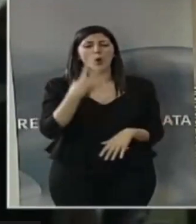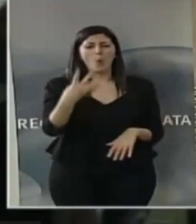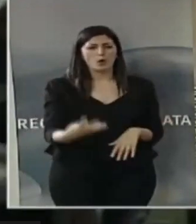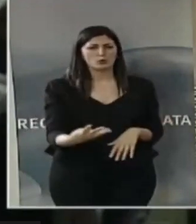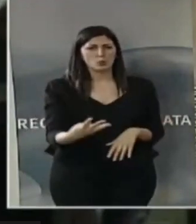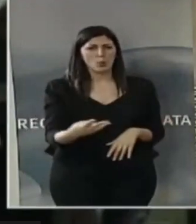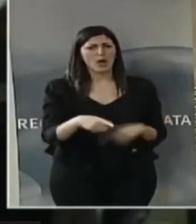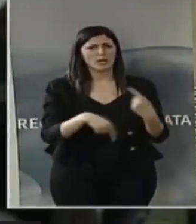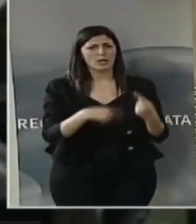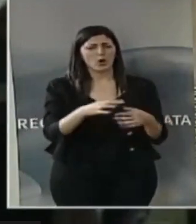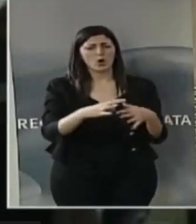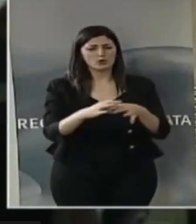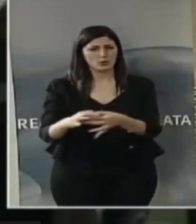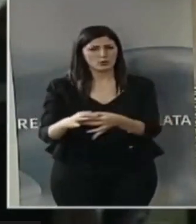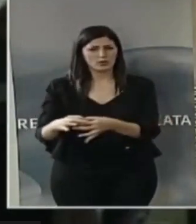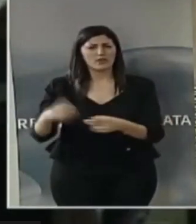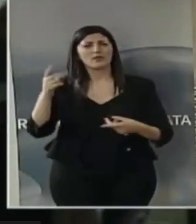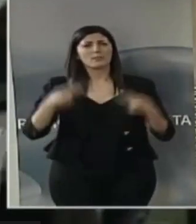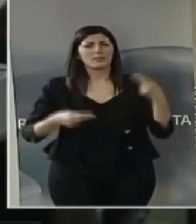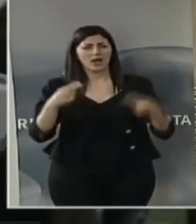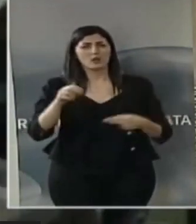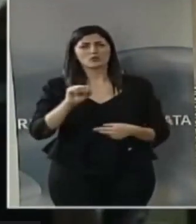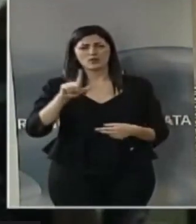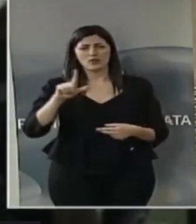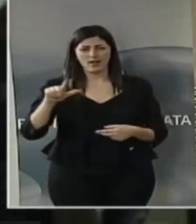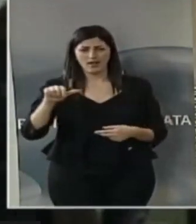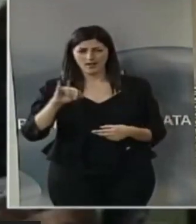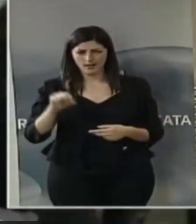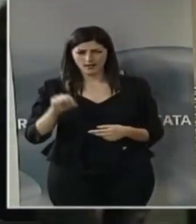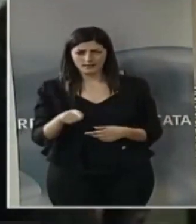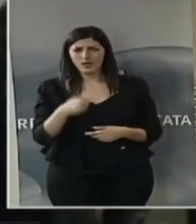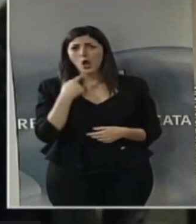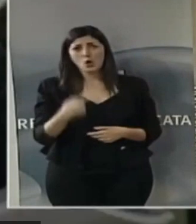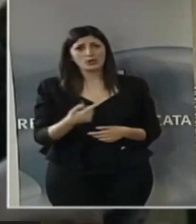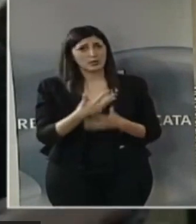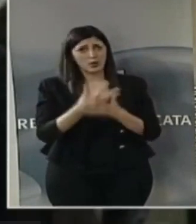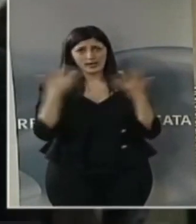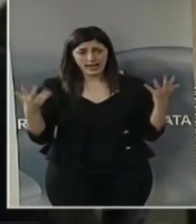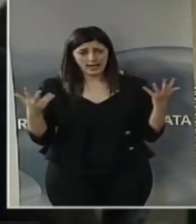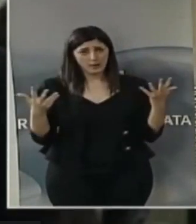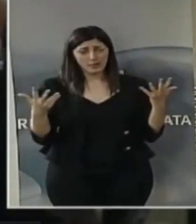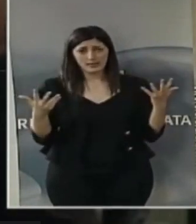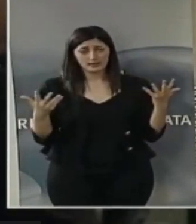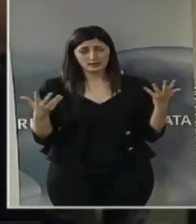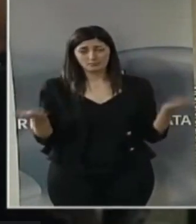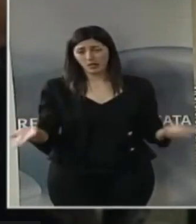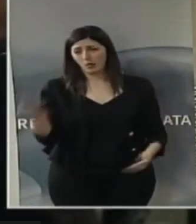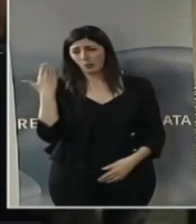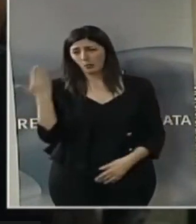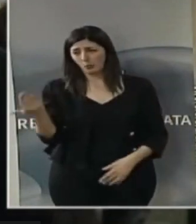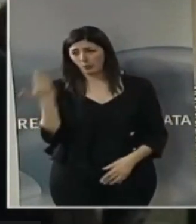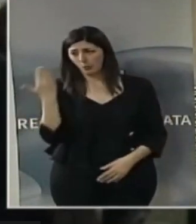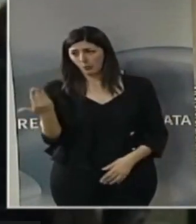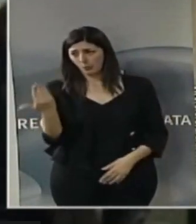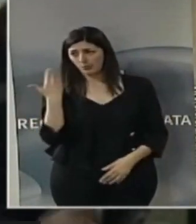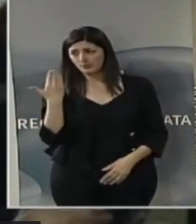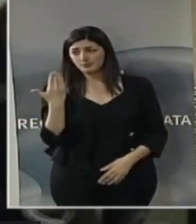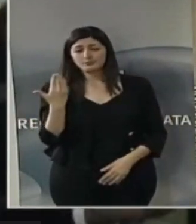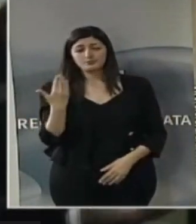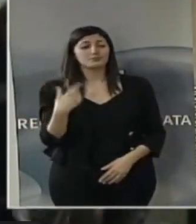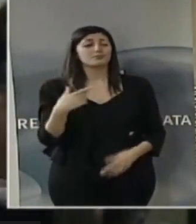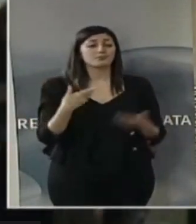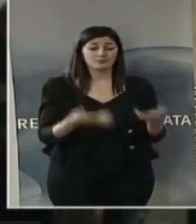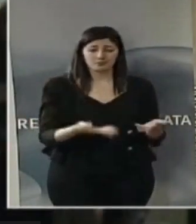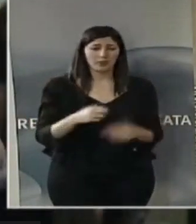in coincidenza del bilancio dell'Alsia, lo dico chiaramente inascoltato. Ed è una cosa sulla cui mi